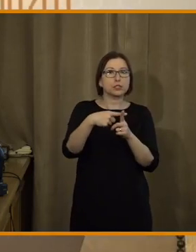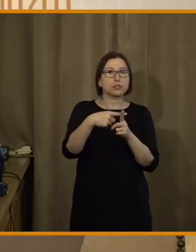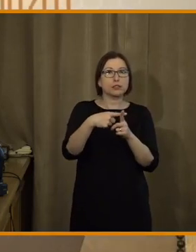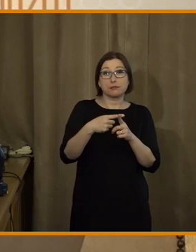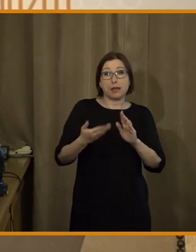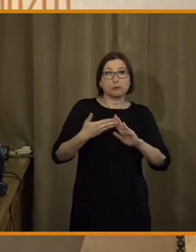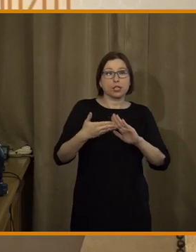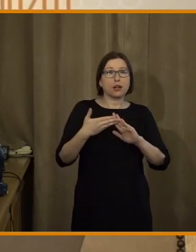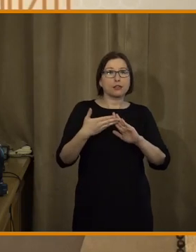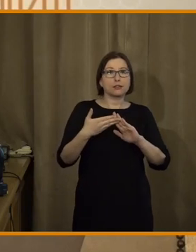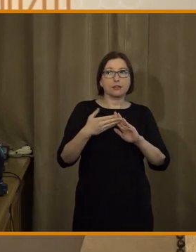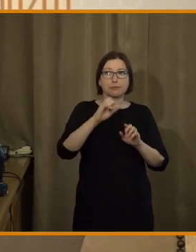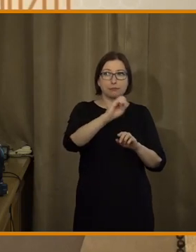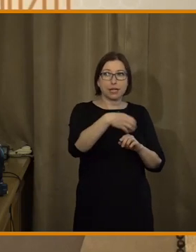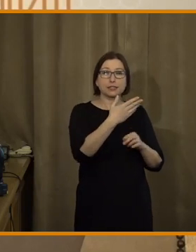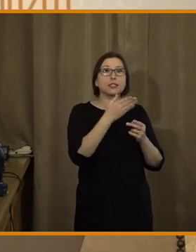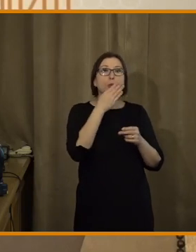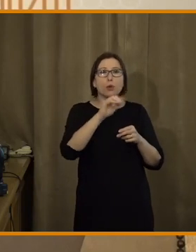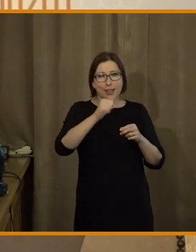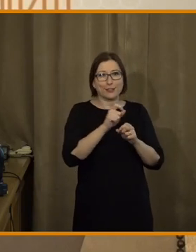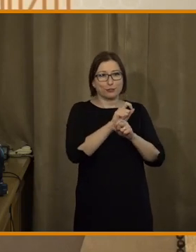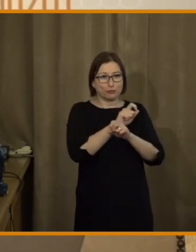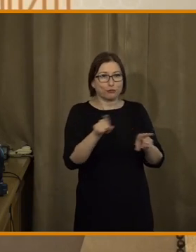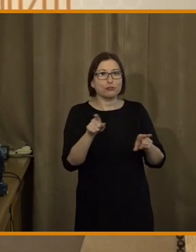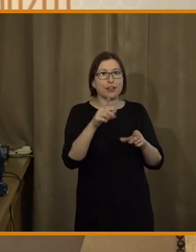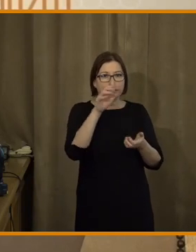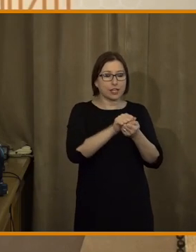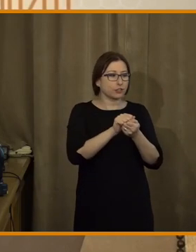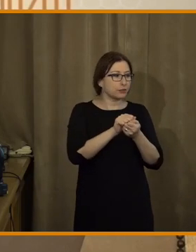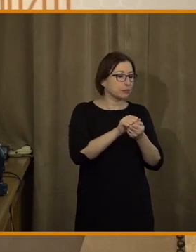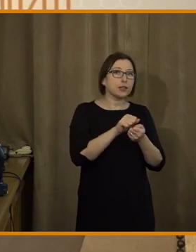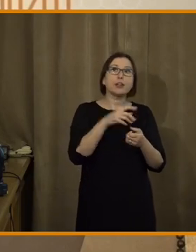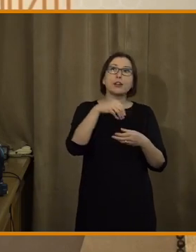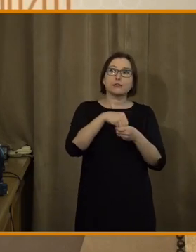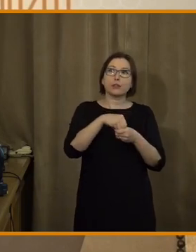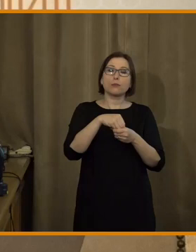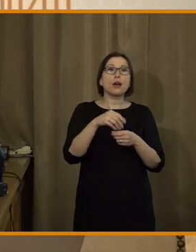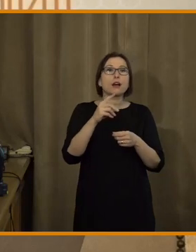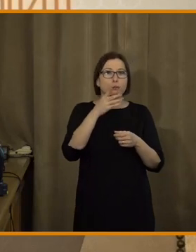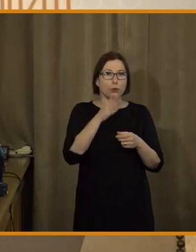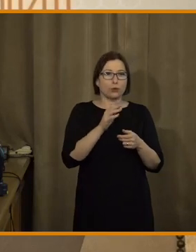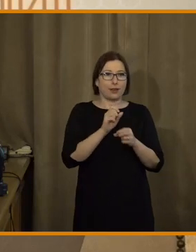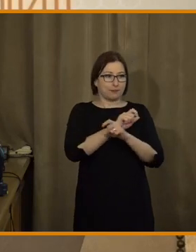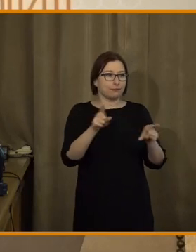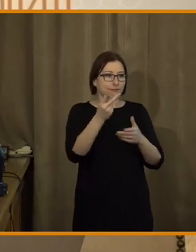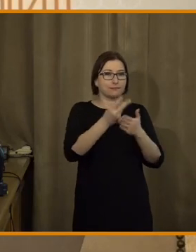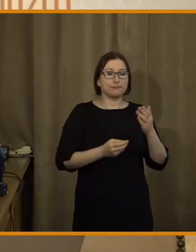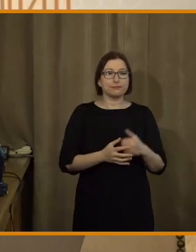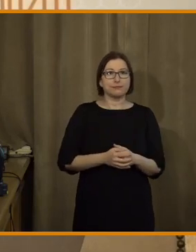Když tak ta prezentace bude k dispozici potom, věřím, že i online, takže si ji potom když tak pročtete.